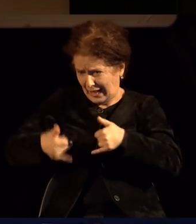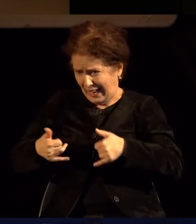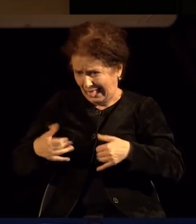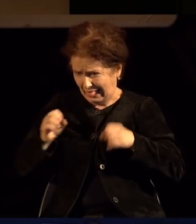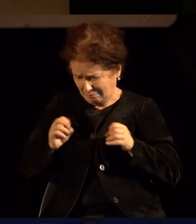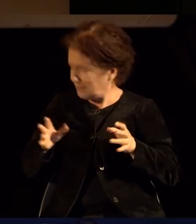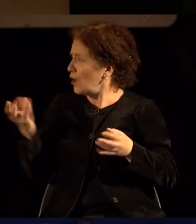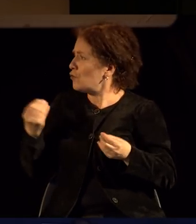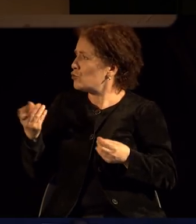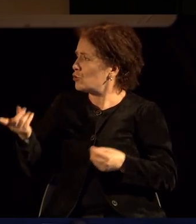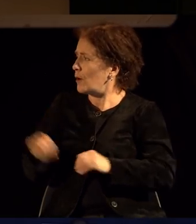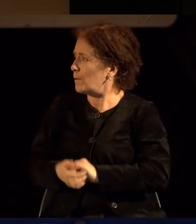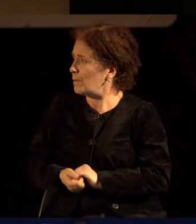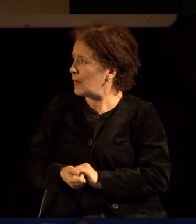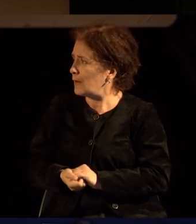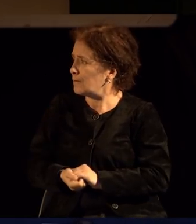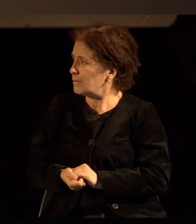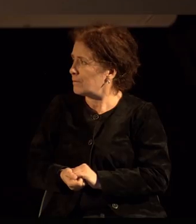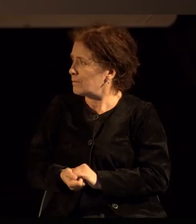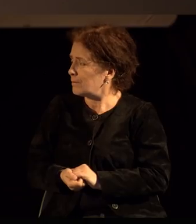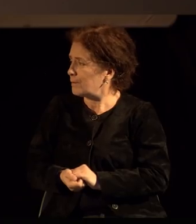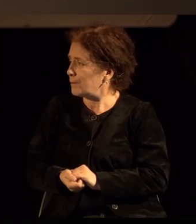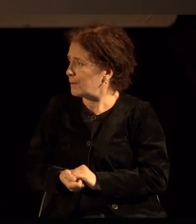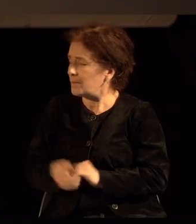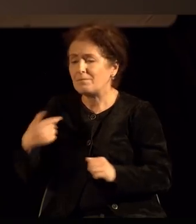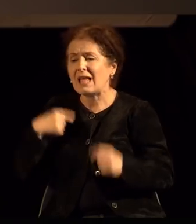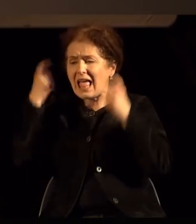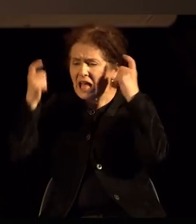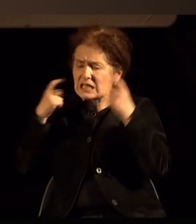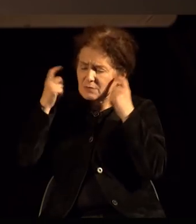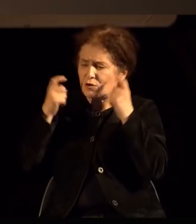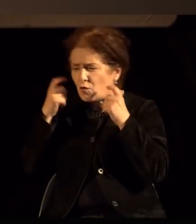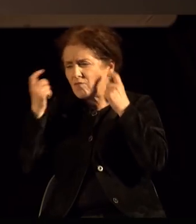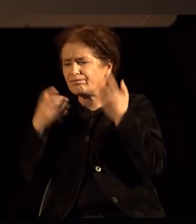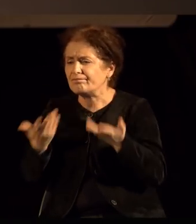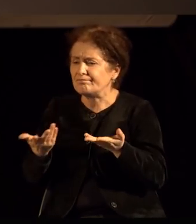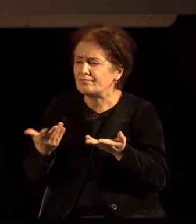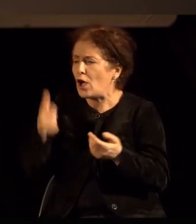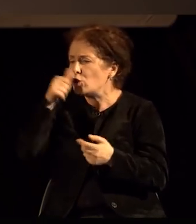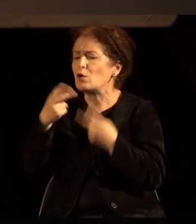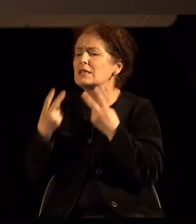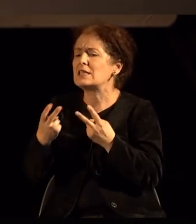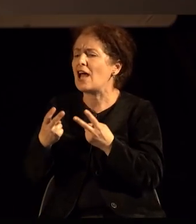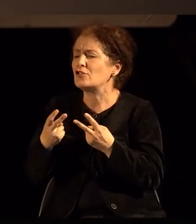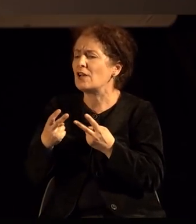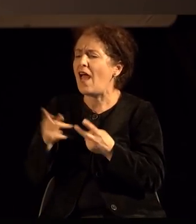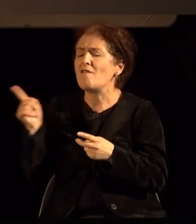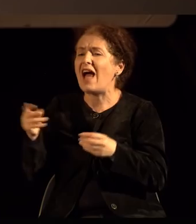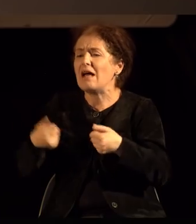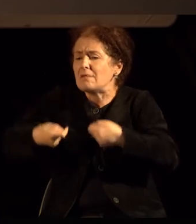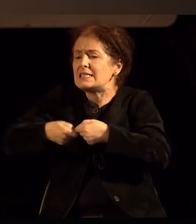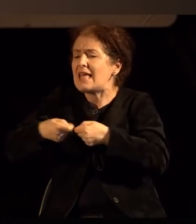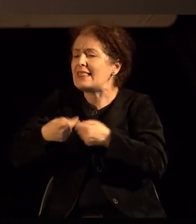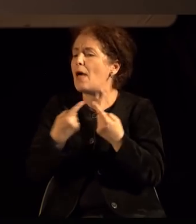Линда се роди за тоа што, размислував многу за тоа, што значи таа Дрек заедница и